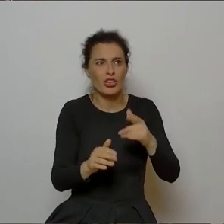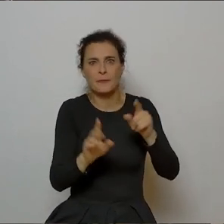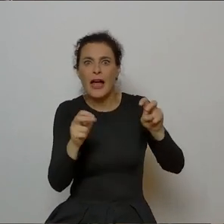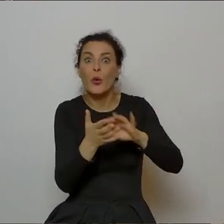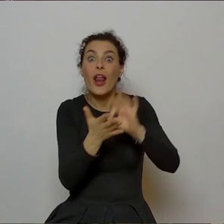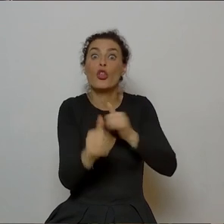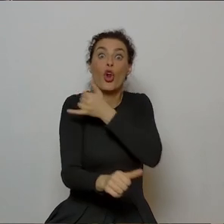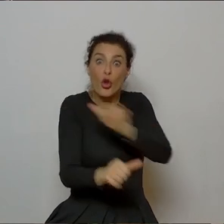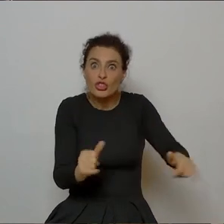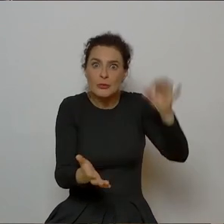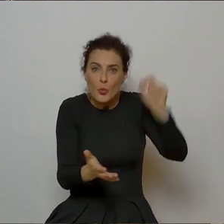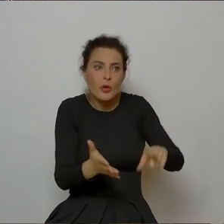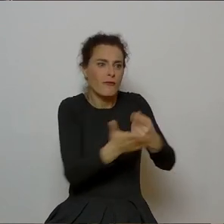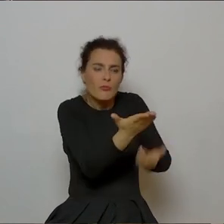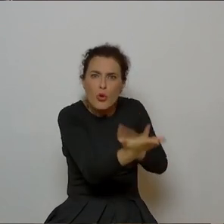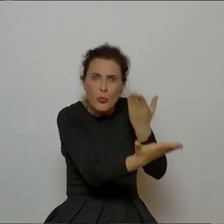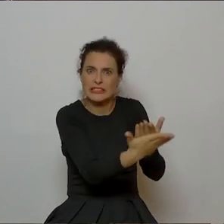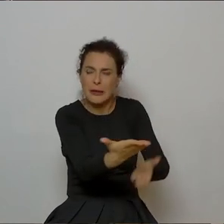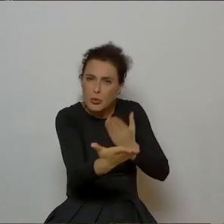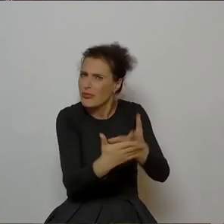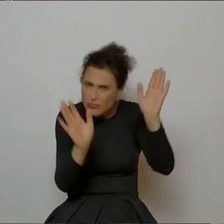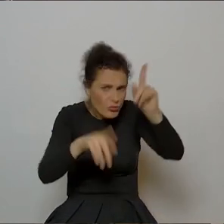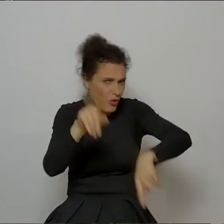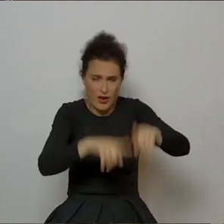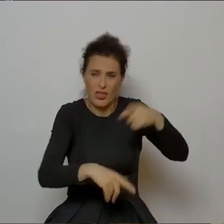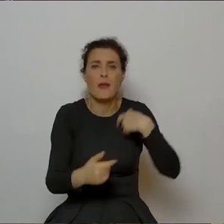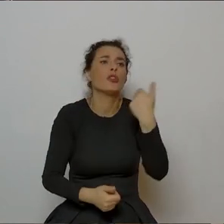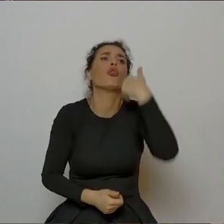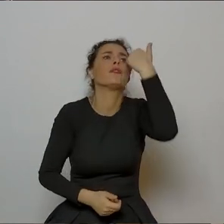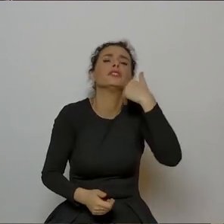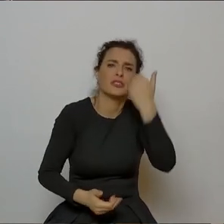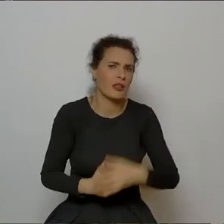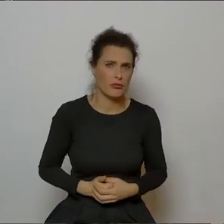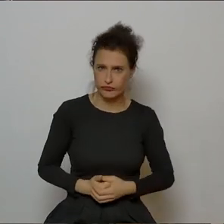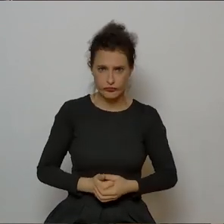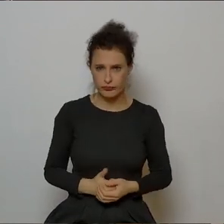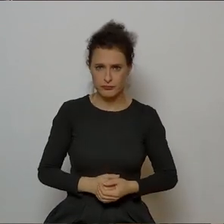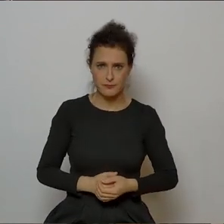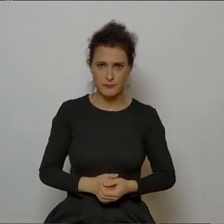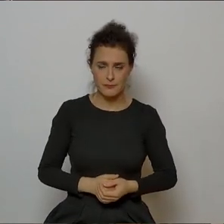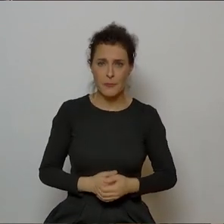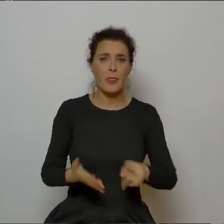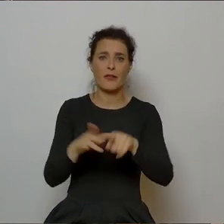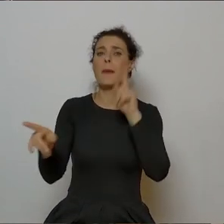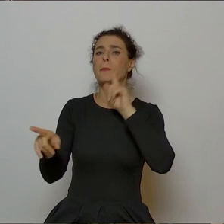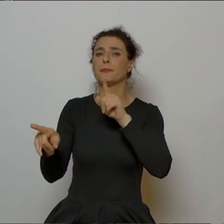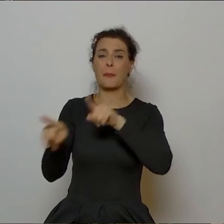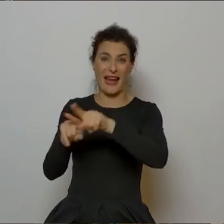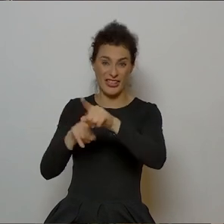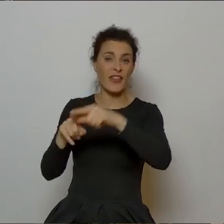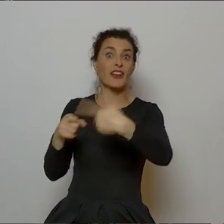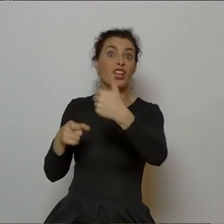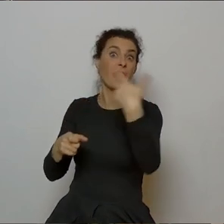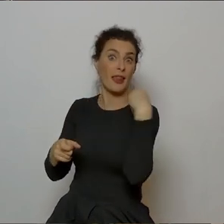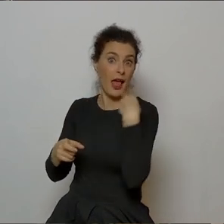nawet rocznicę, komuś coś podsunąć, po prostu, najnormalniej w świecie, prawda? Nie ma się co wstydzić. Wspomniani bracia Kacperczyk mający 21